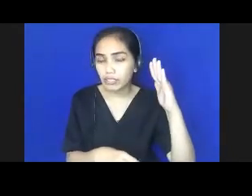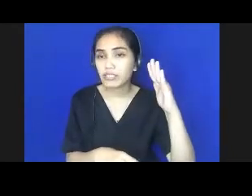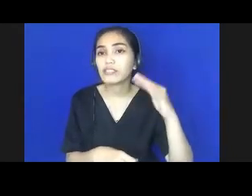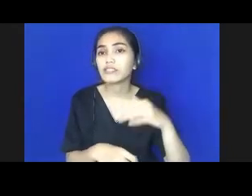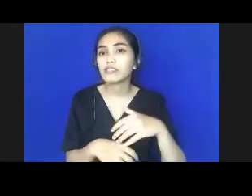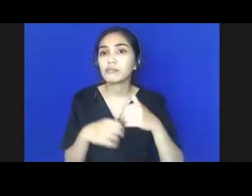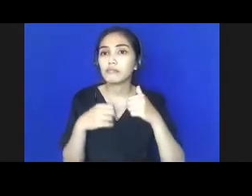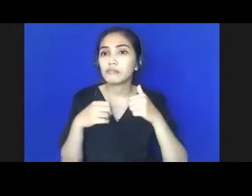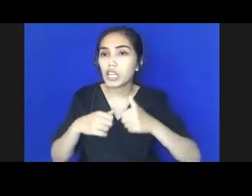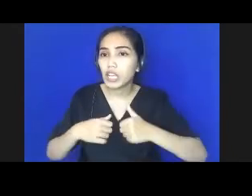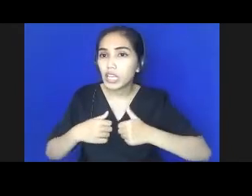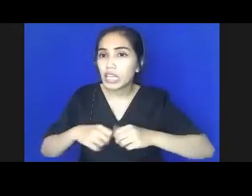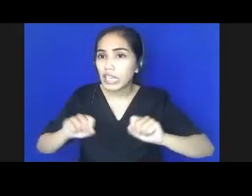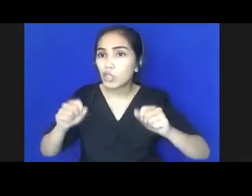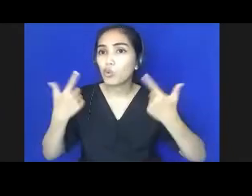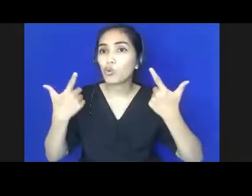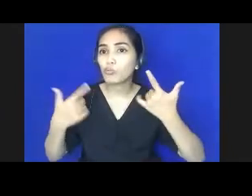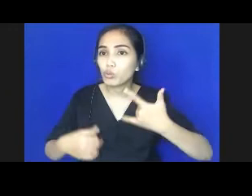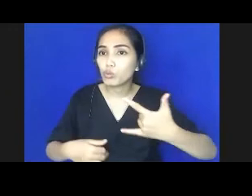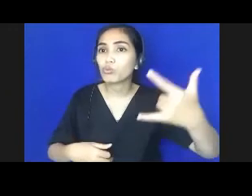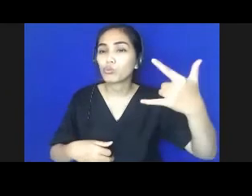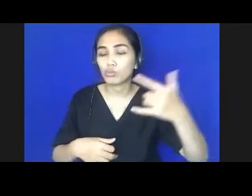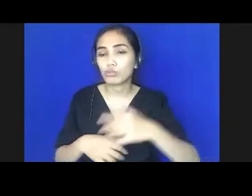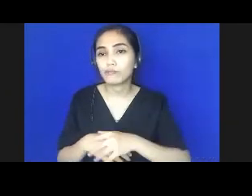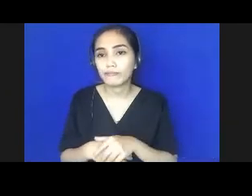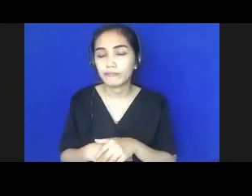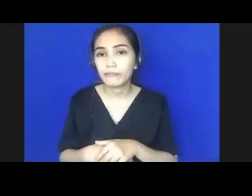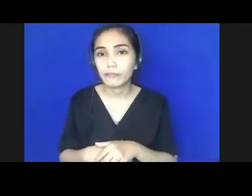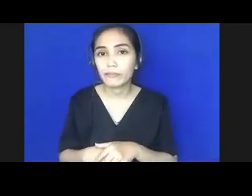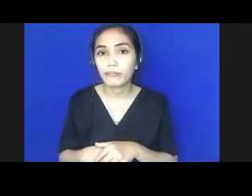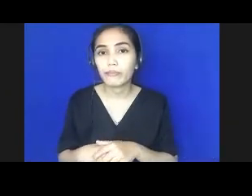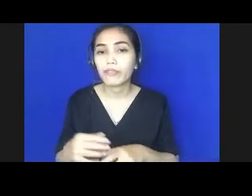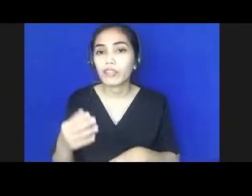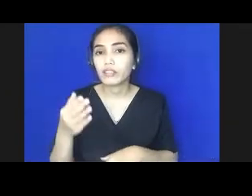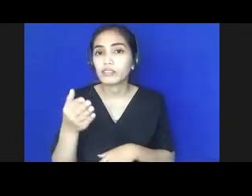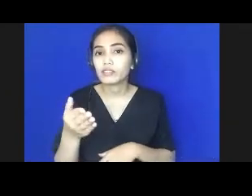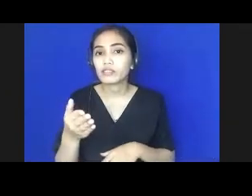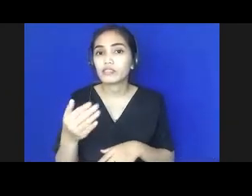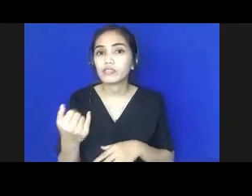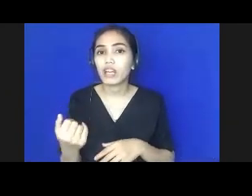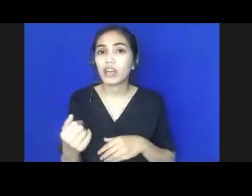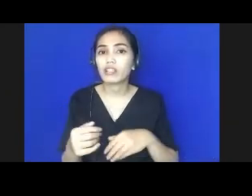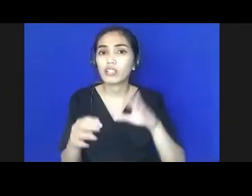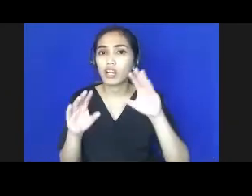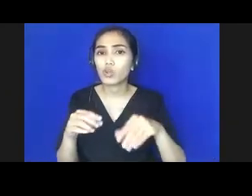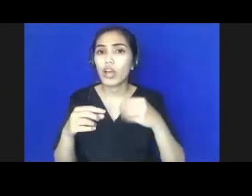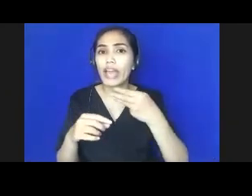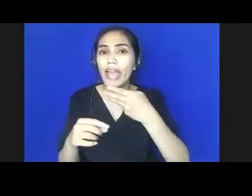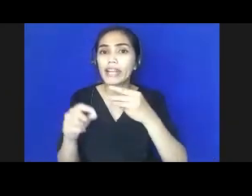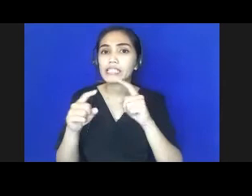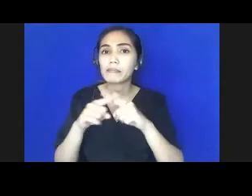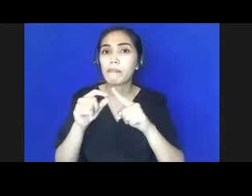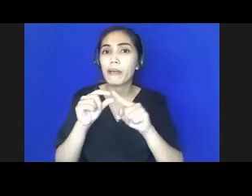komponen sekolah ini yang menarik yang satu sama dengan IPM expected years of schooling tapi yang kedua ini adalah